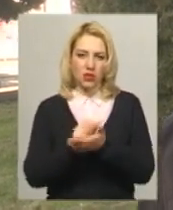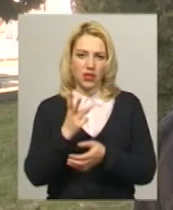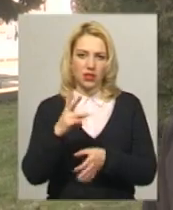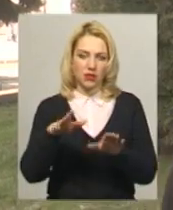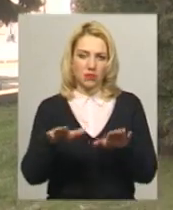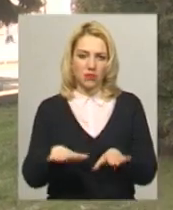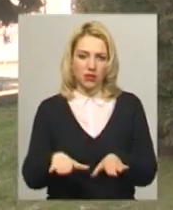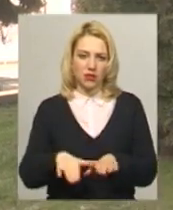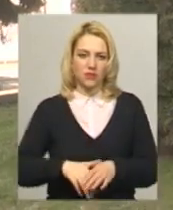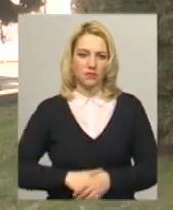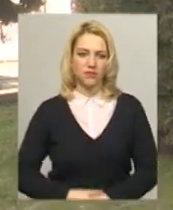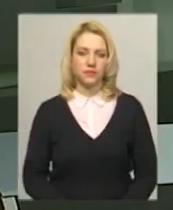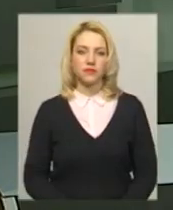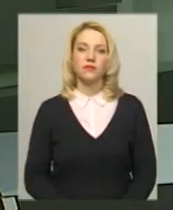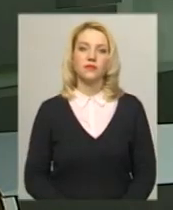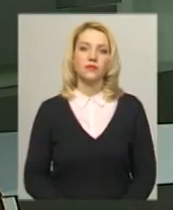розділі «Клосконтакт».